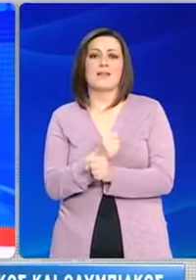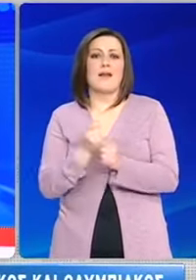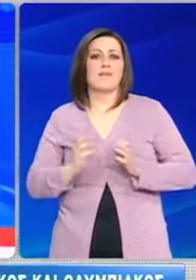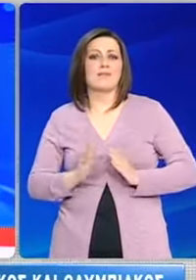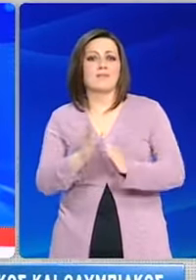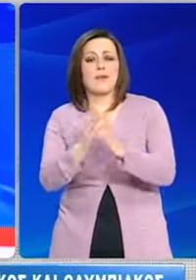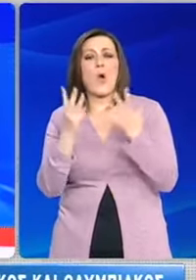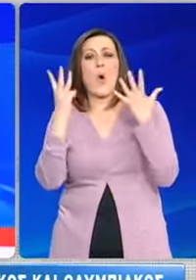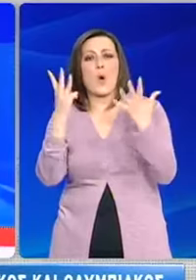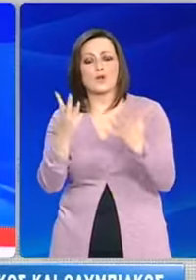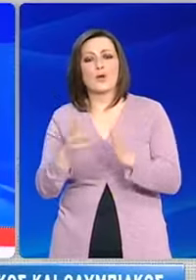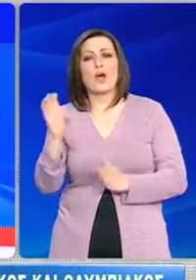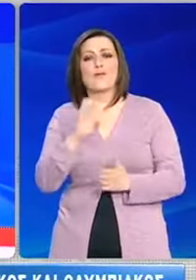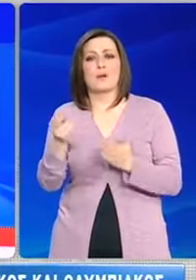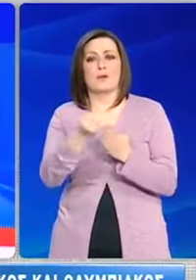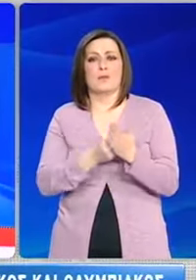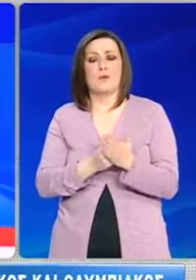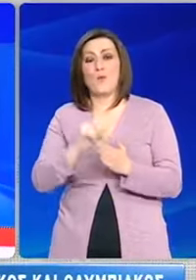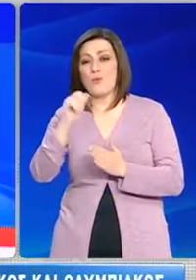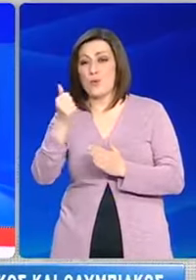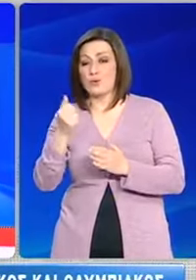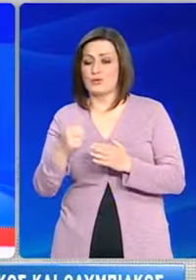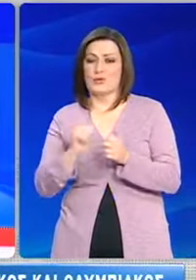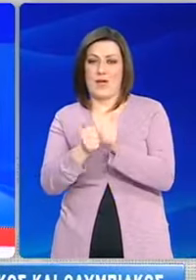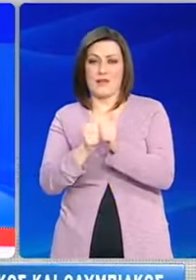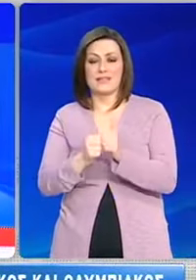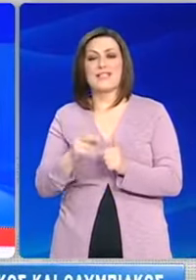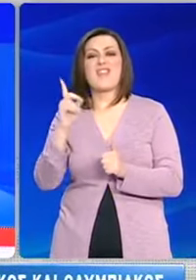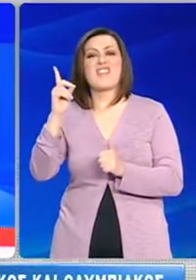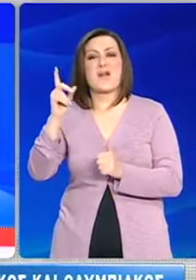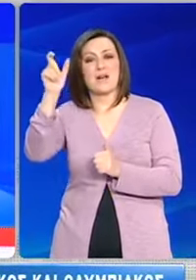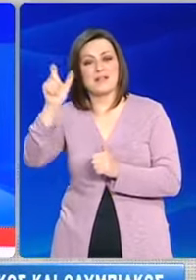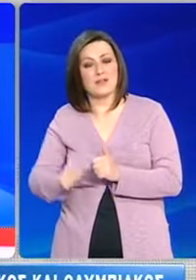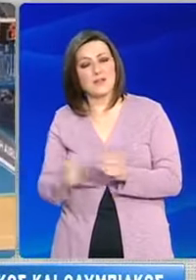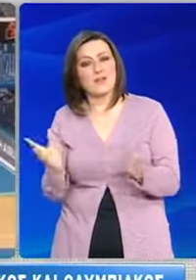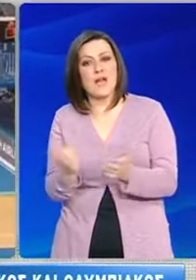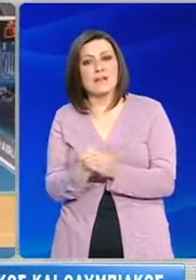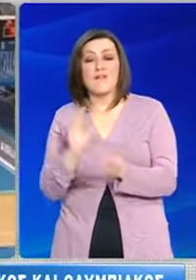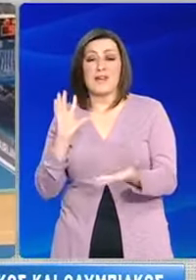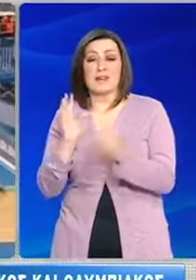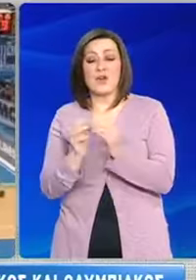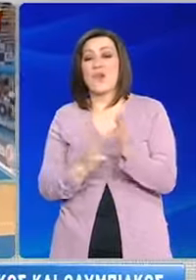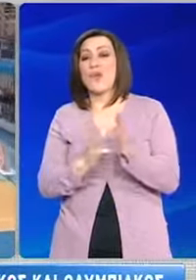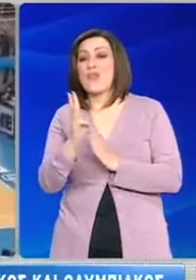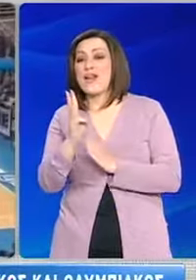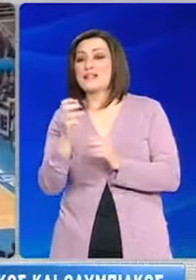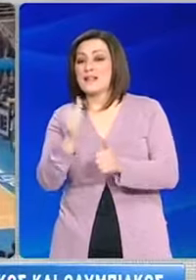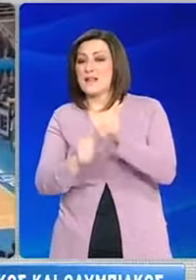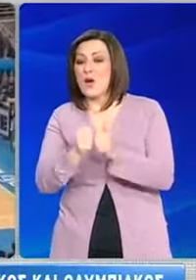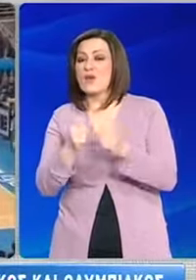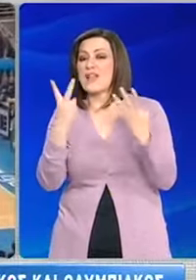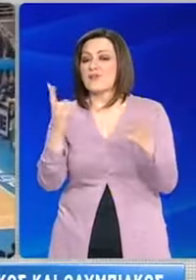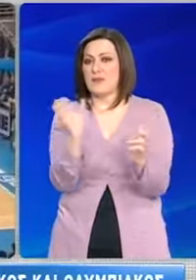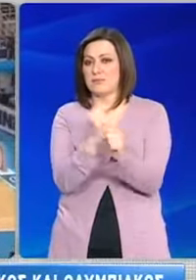της Ευρωλίγκα. Κορυφαίος των Πρασίνων ο Δημήτρης Διαμαντίδης, που οδήγησε την ομάδα του στην 7η νίκη σε 13 αγώνες